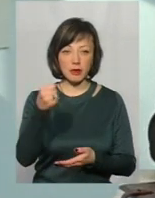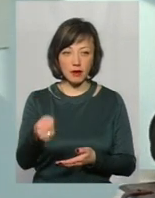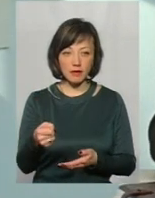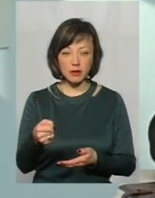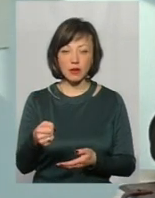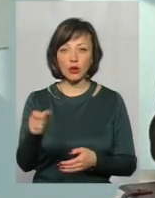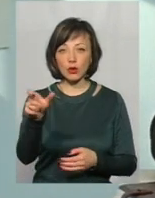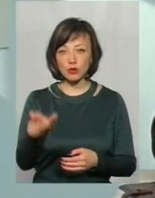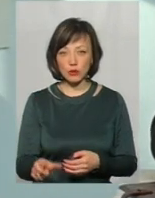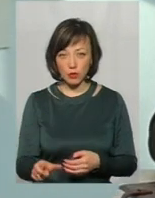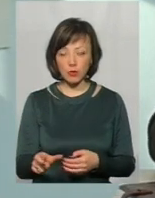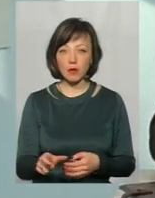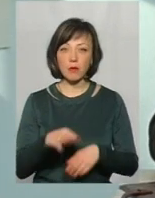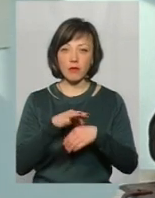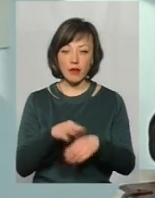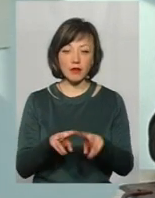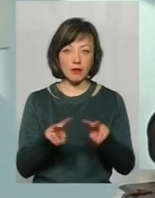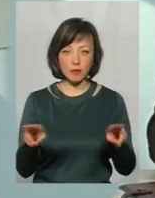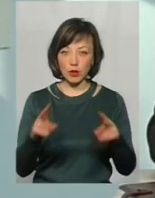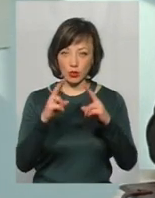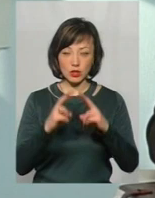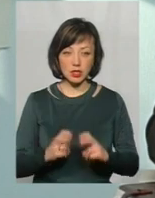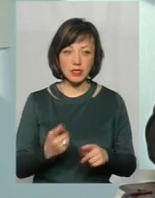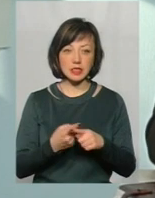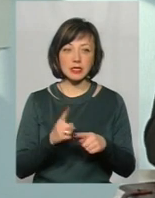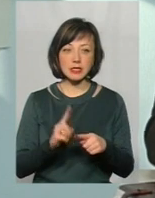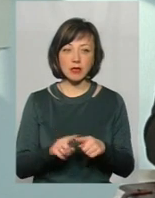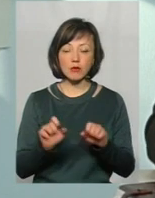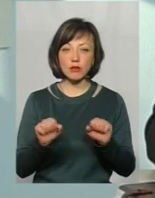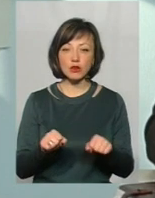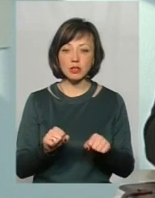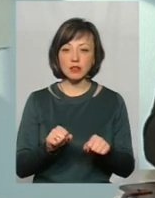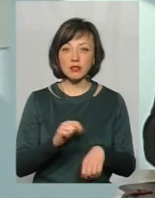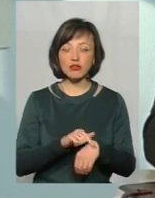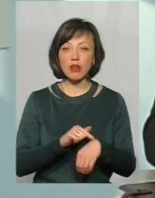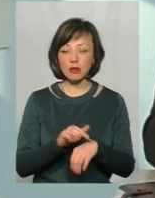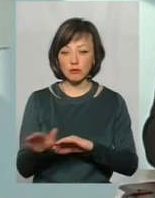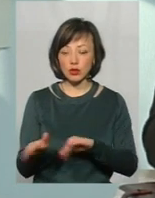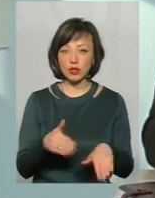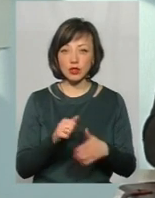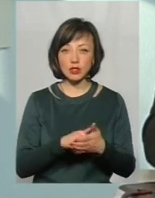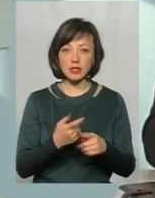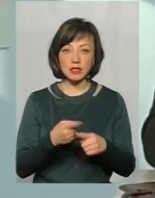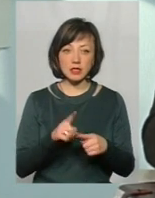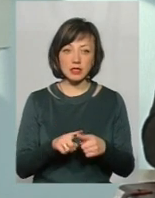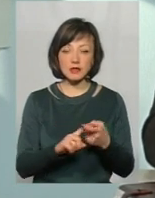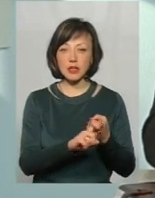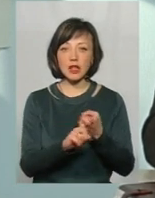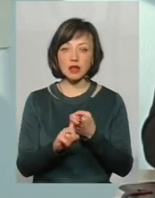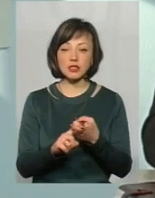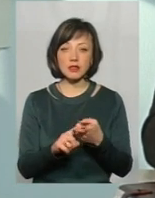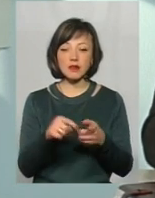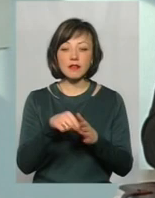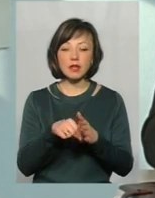направити цю саму особу для правильного того ж самого дослідження. Це може пройти деякий час, через що, ну, в залежності від характеру тілесних